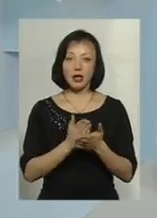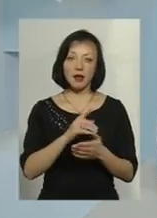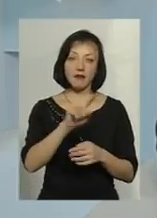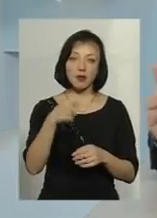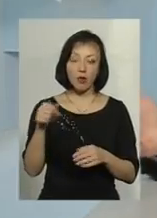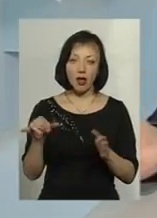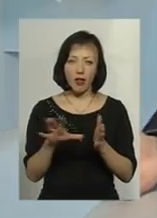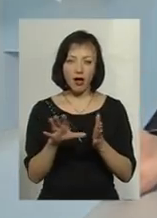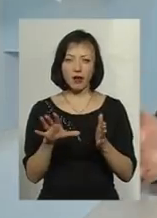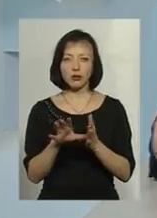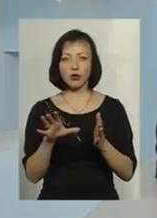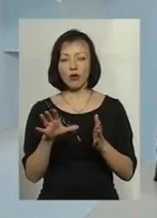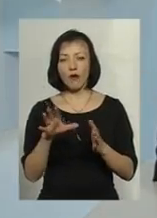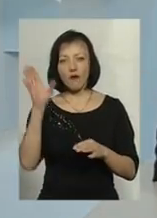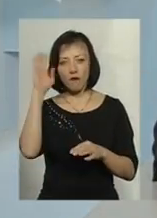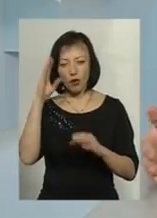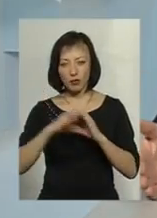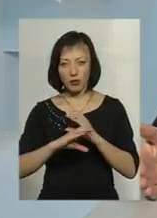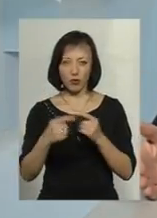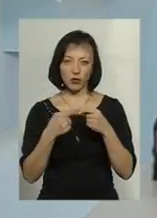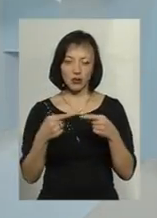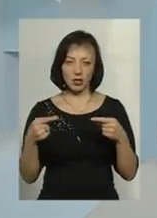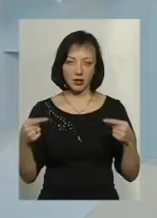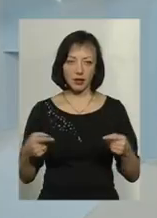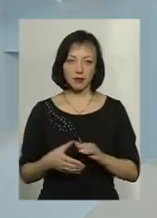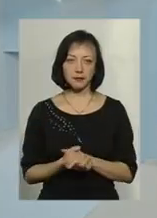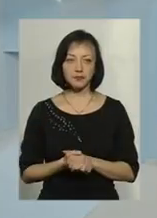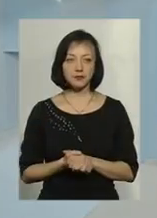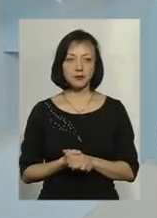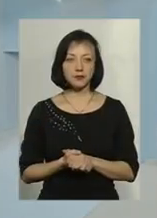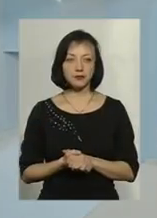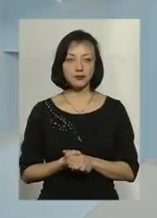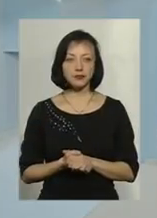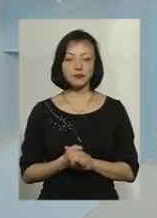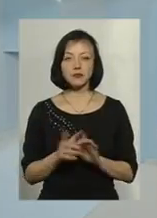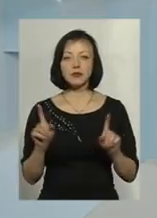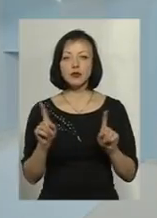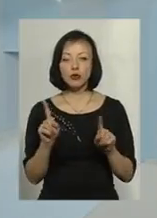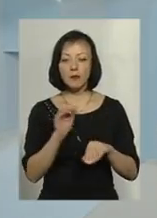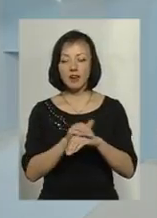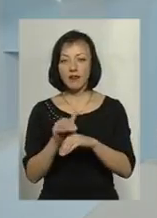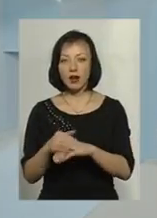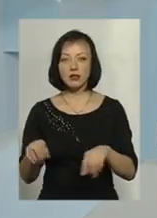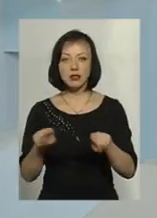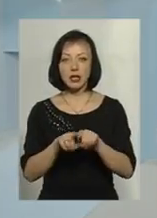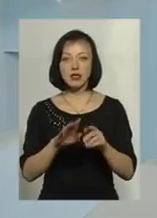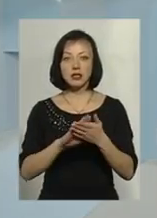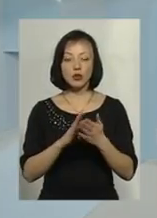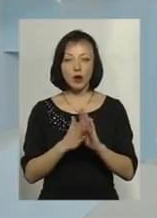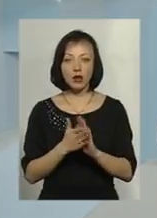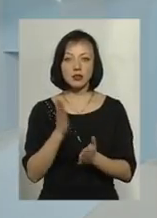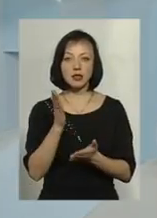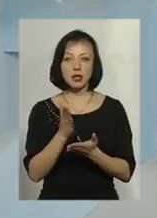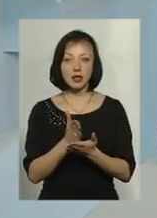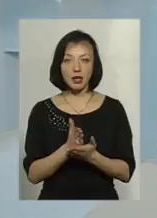електромережах, по водопроводу і так далі. Для того, щоб виявляти такі ситуації, у нас є